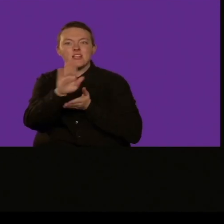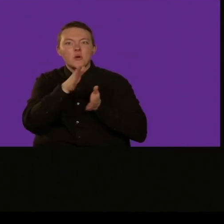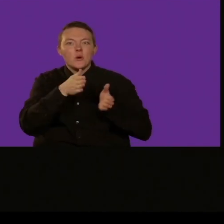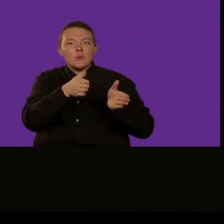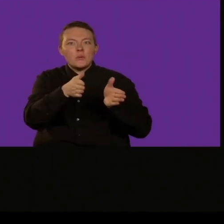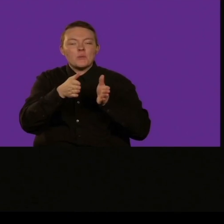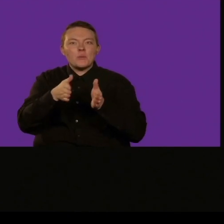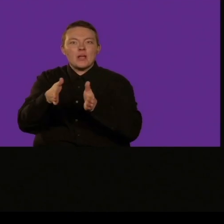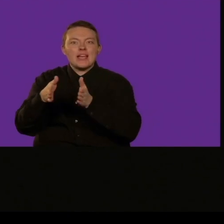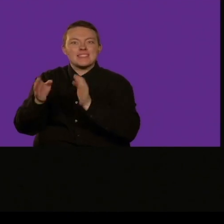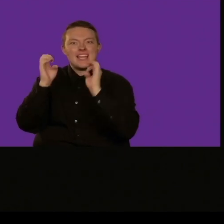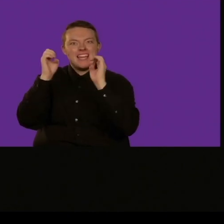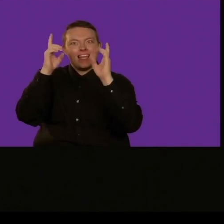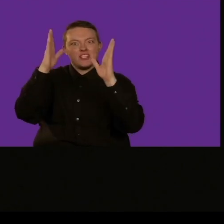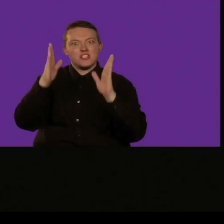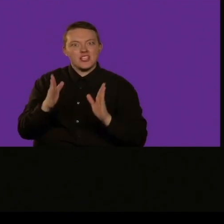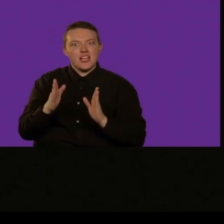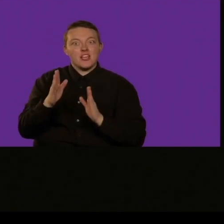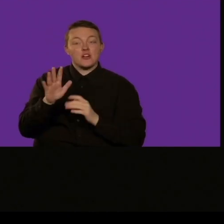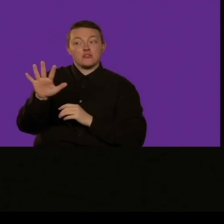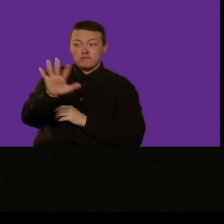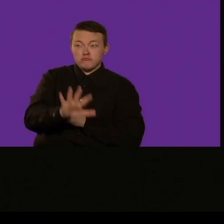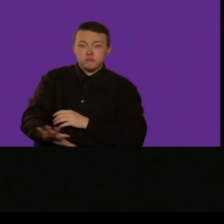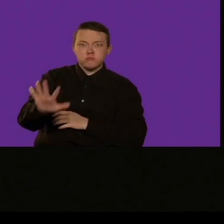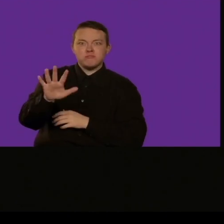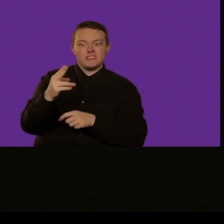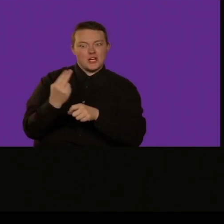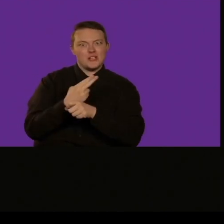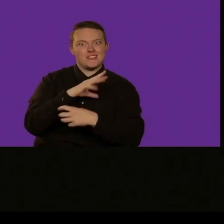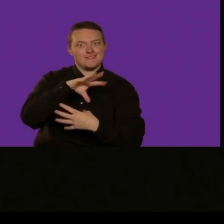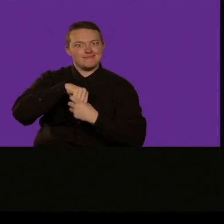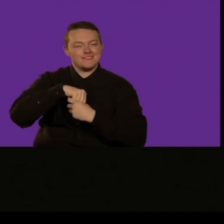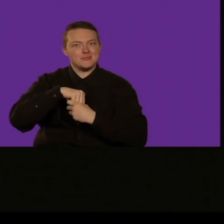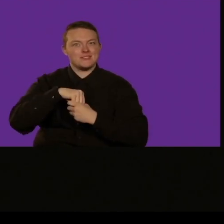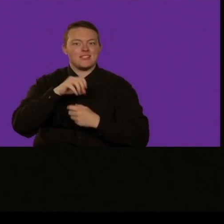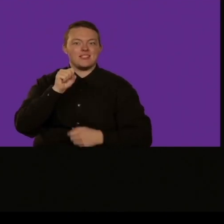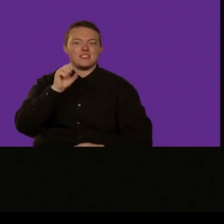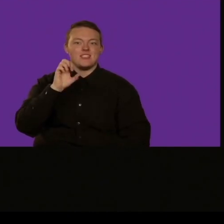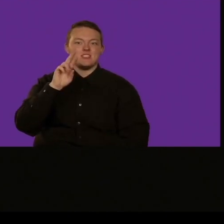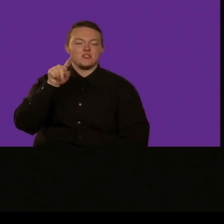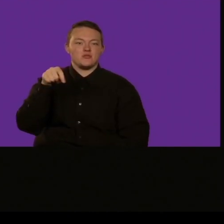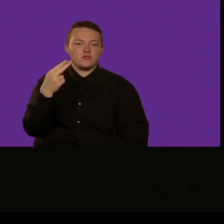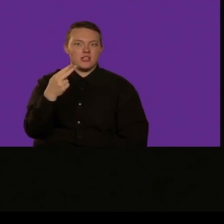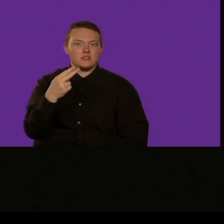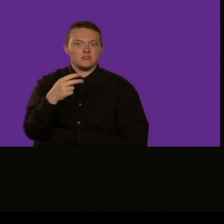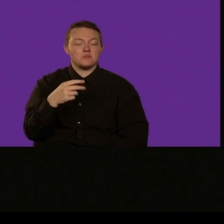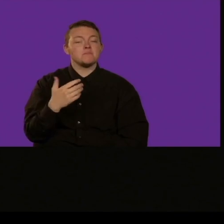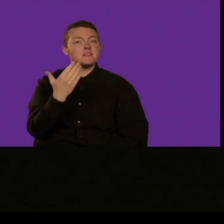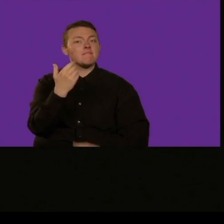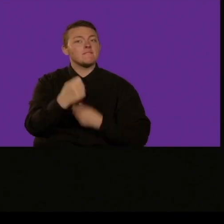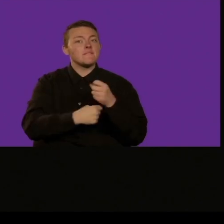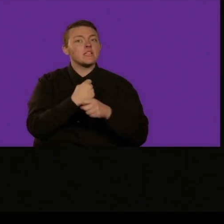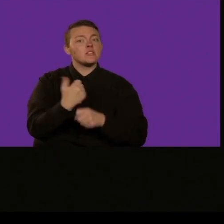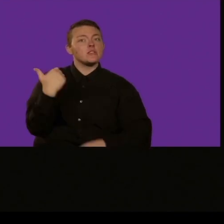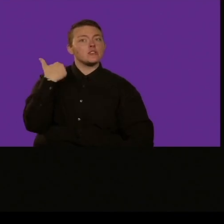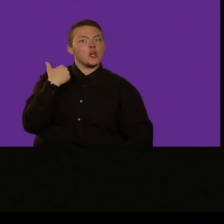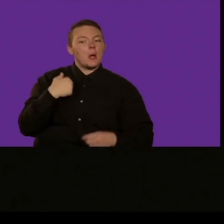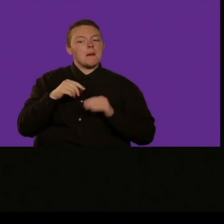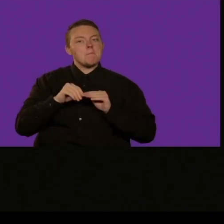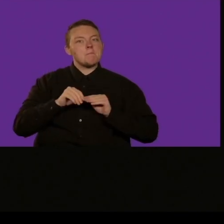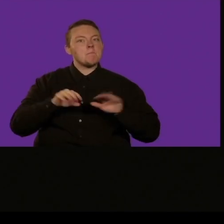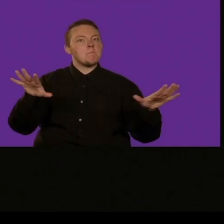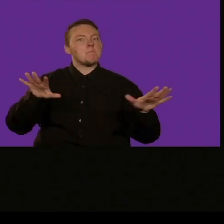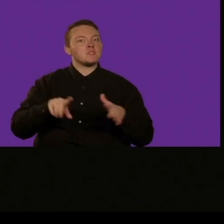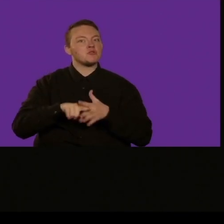con educatori come voi che state appoggiando i giovani aiutando i giovani creando